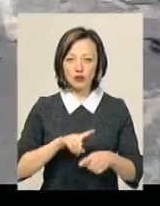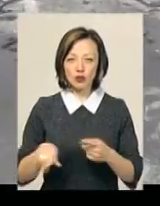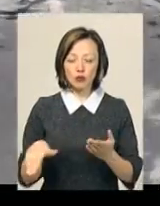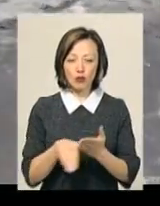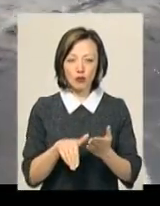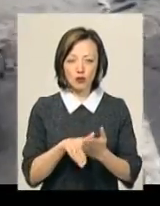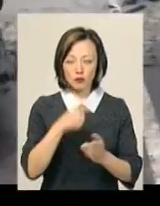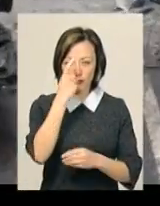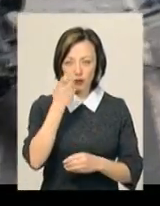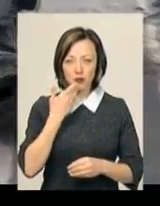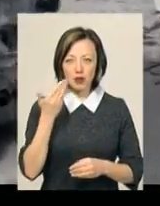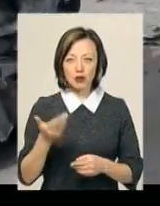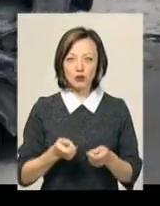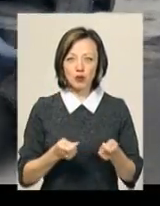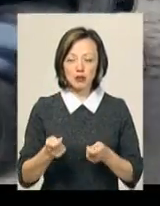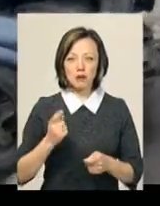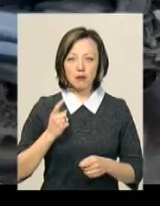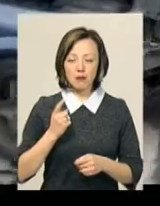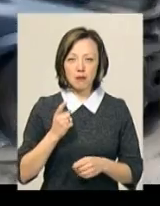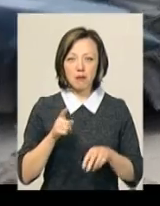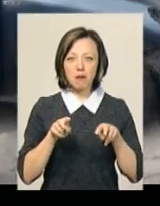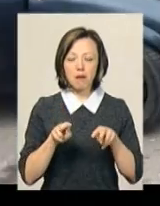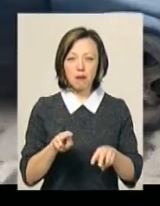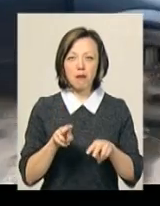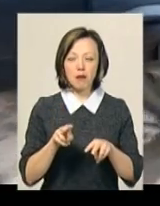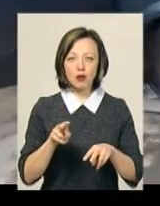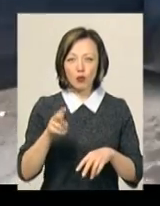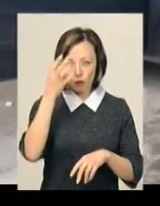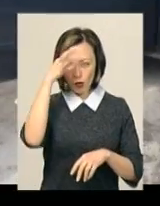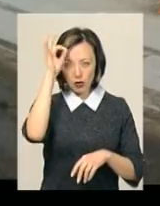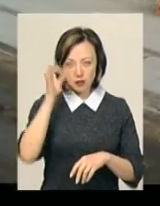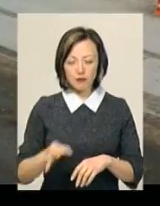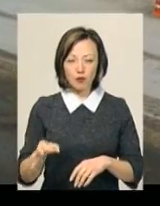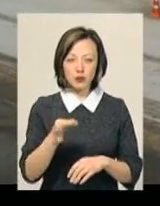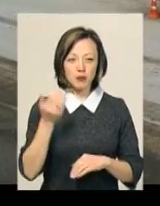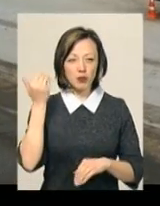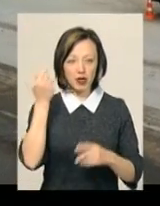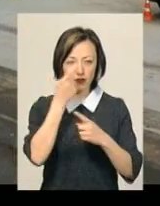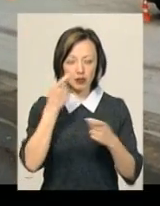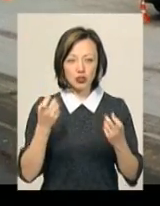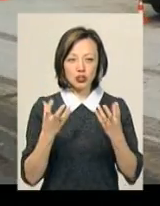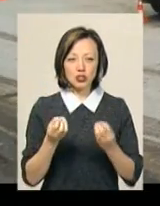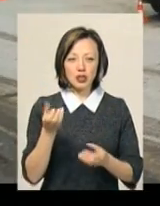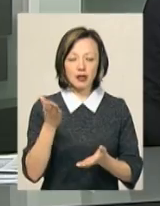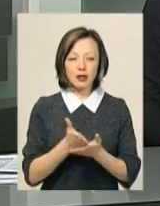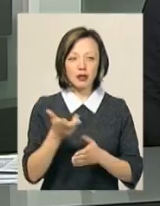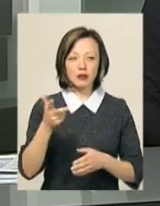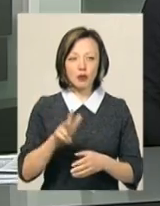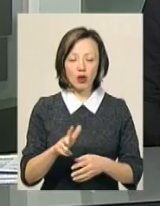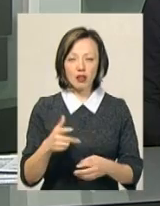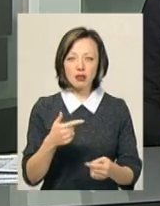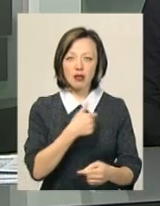Про це повідомив речник управління патрульної поліції в області Роман Мартинюк. За попередньою інформацією, є ще троє травмованих.